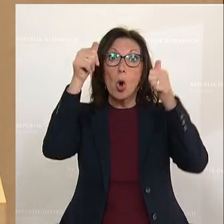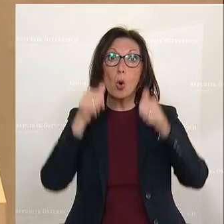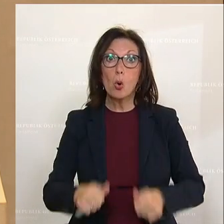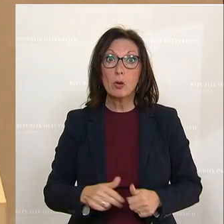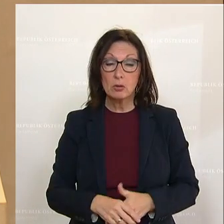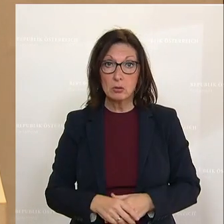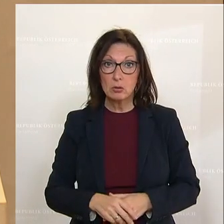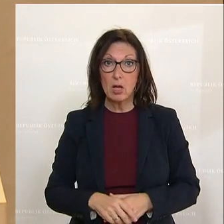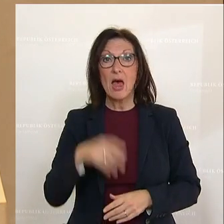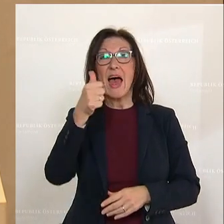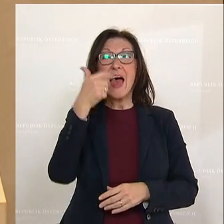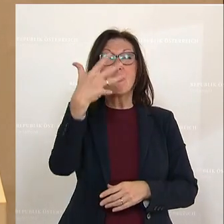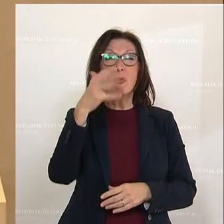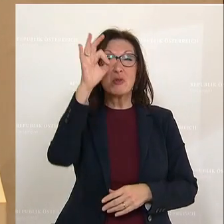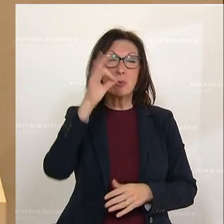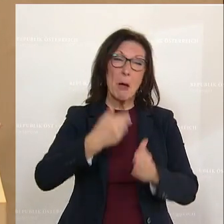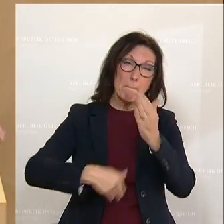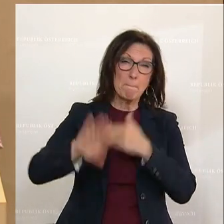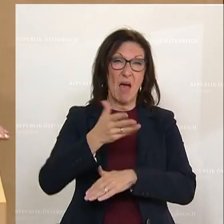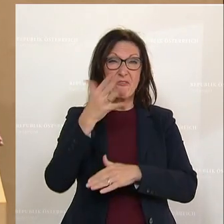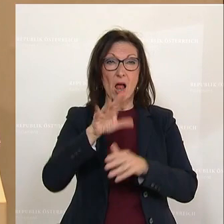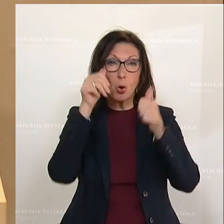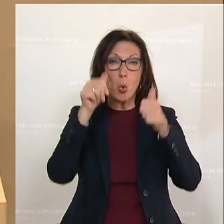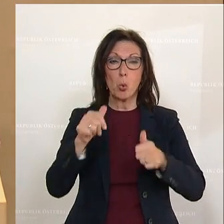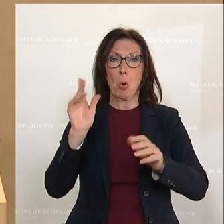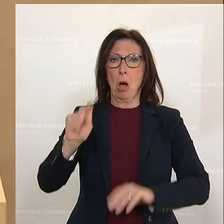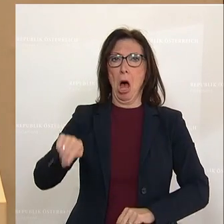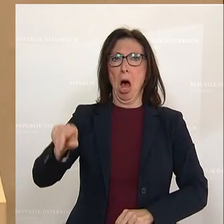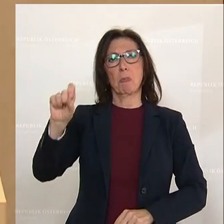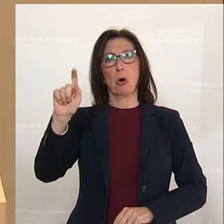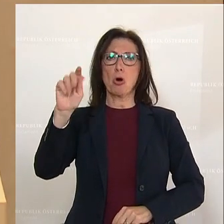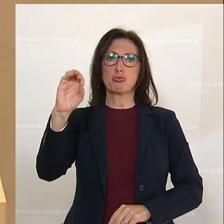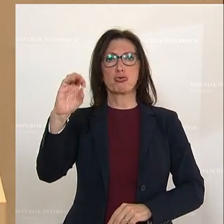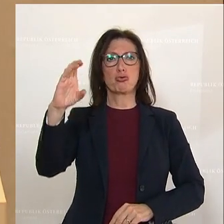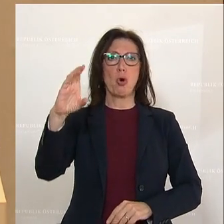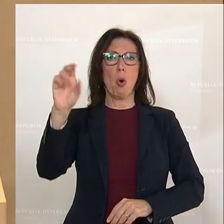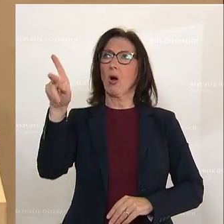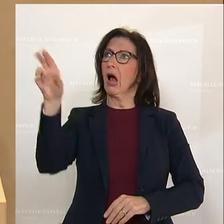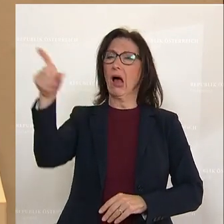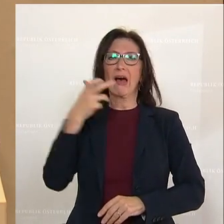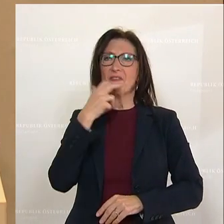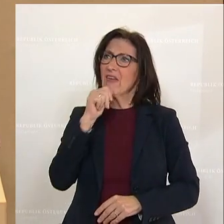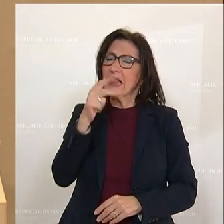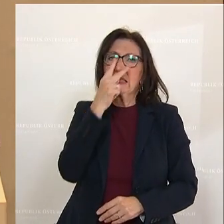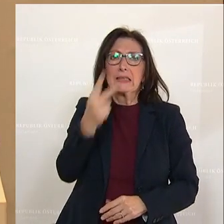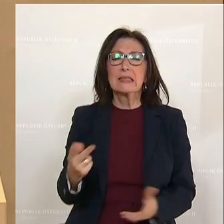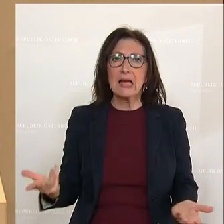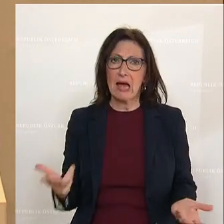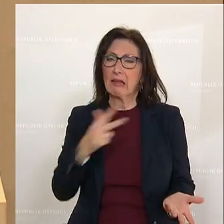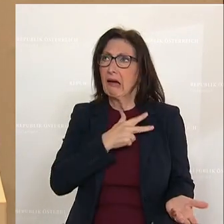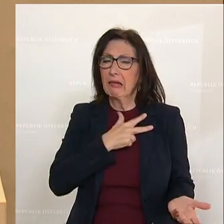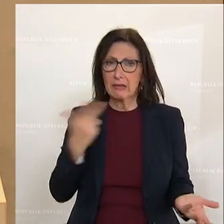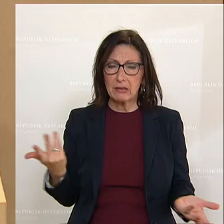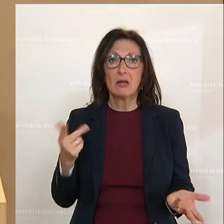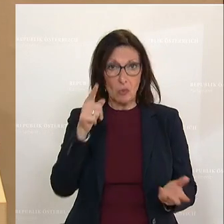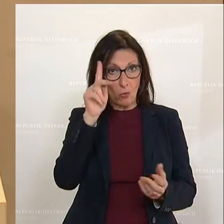Konkursfälle. Und der Herr Abgeordneter Stocker steht hier und betreibt Realitätsverweigerung. Und wissen Sie warum, sehr geehrte Damen